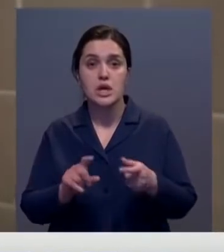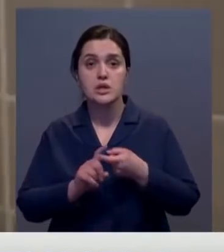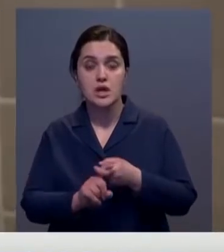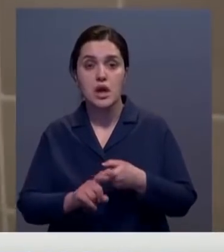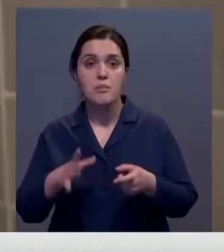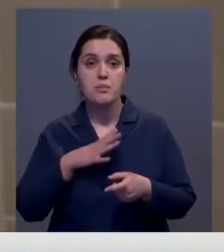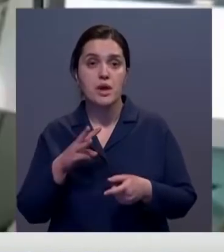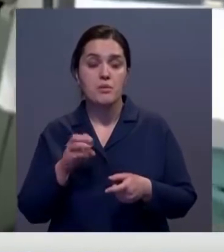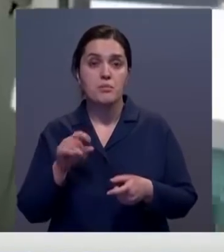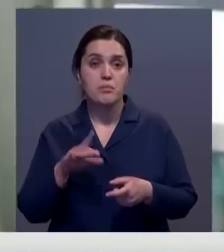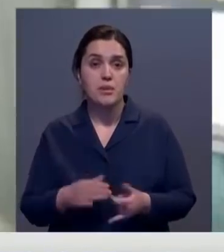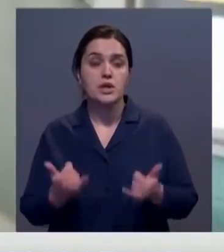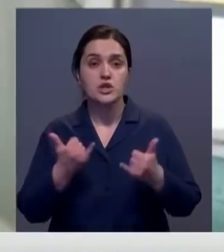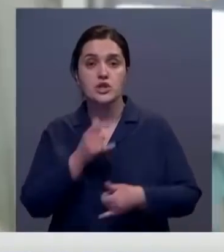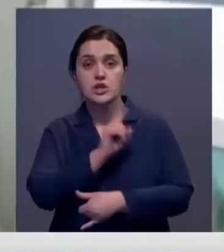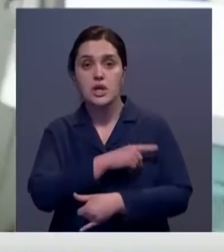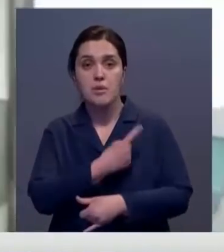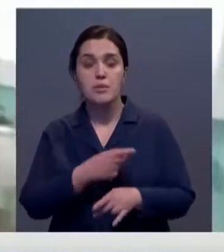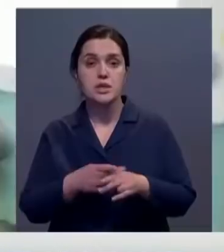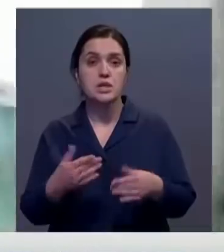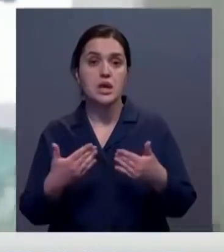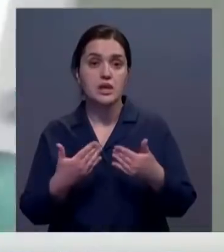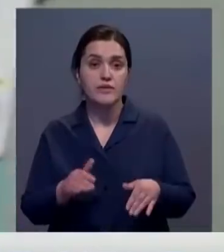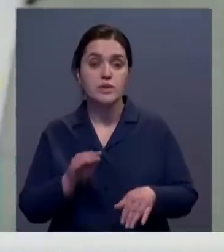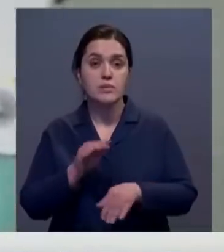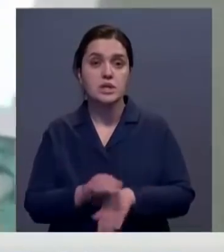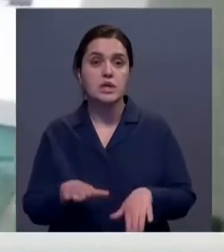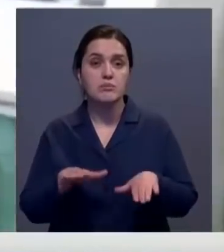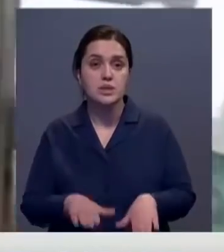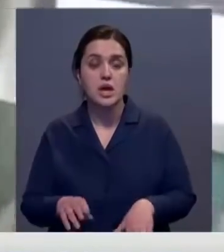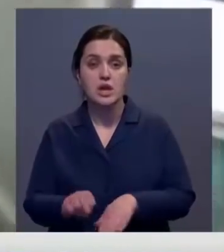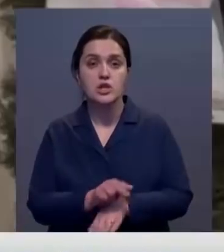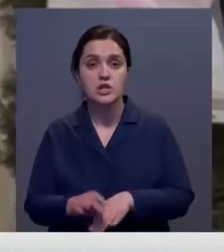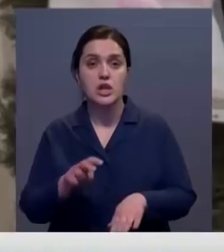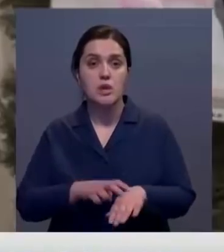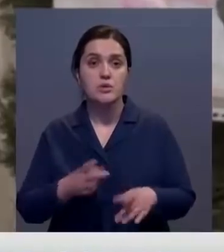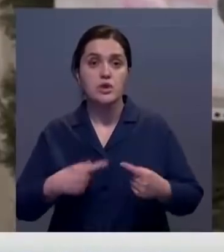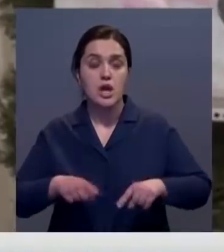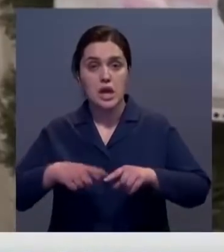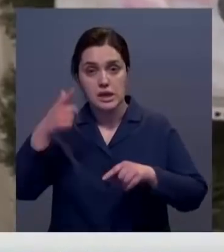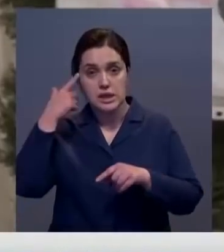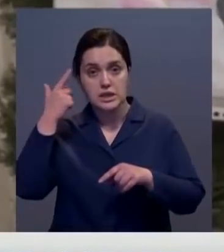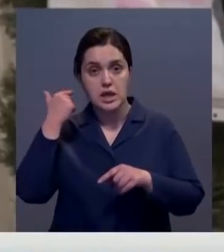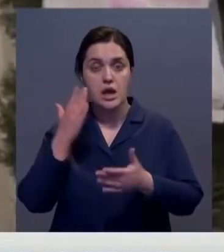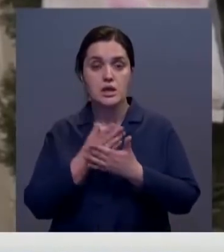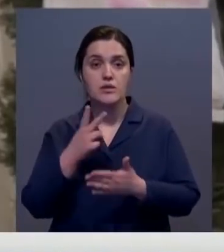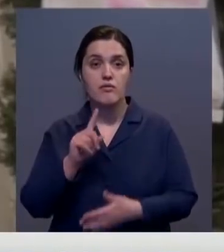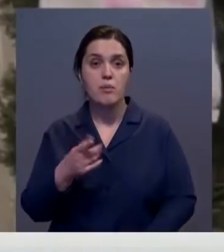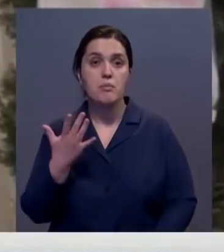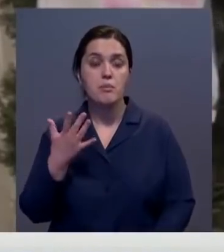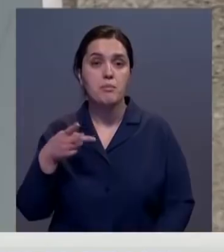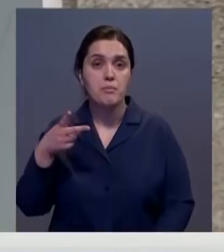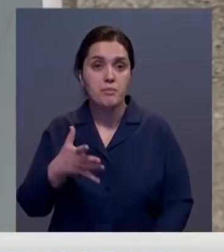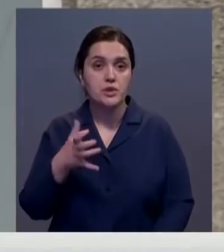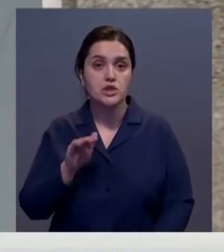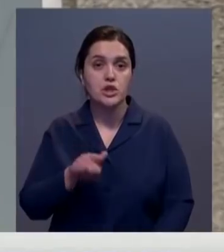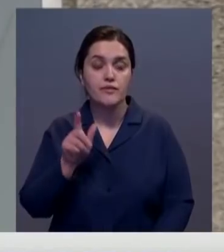зараженных в стране вводили в марте. Сейчас в больницах открываются дополнительные места. Лечение в медучреждениях Кыргызстана проходят свыше